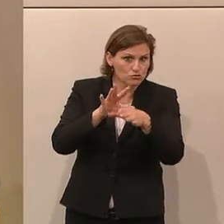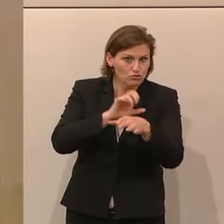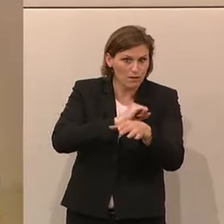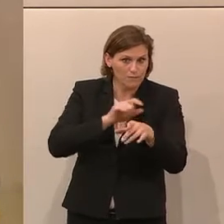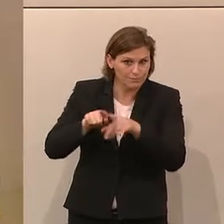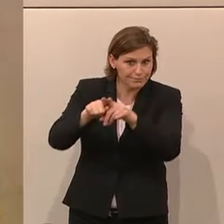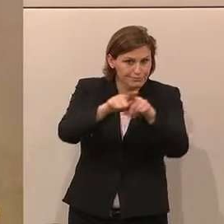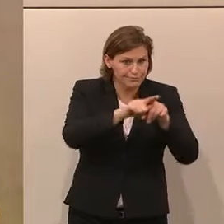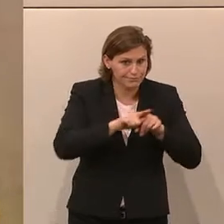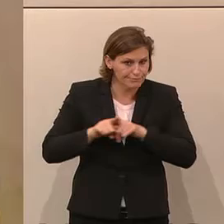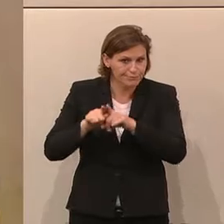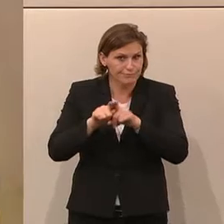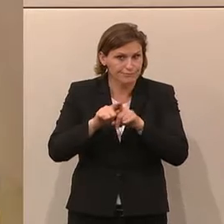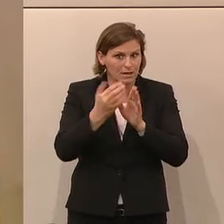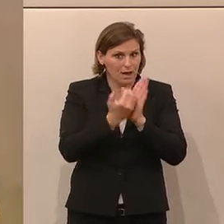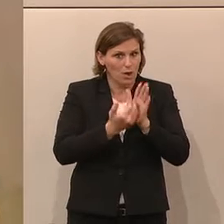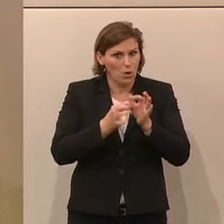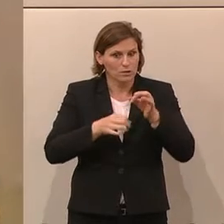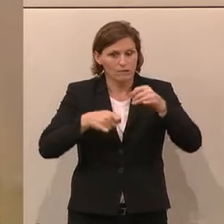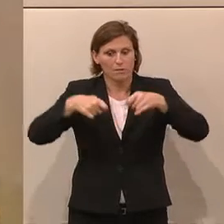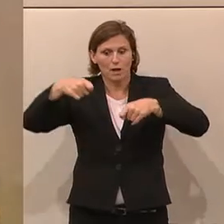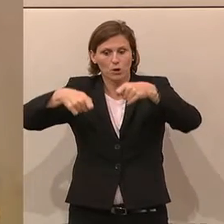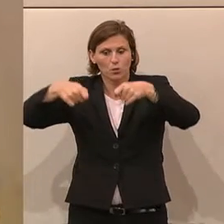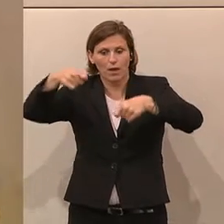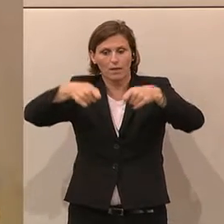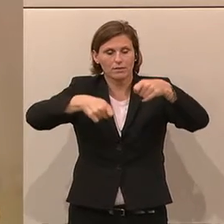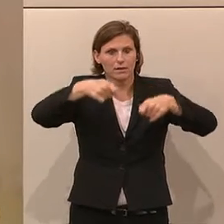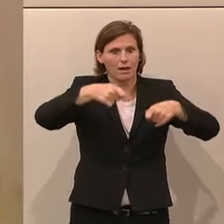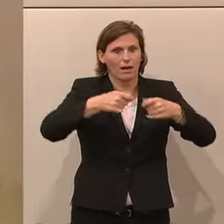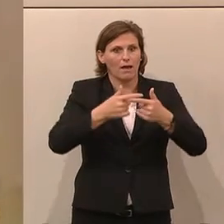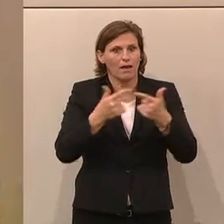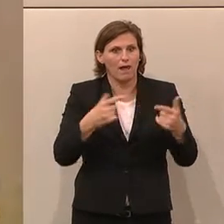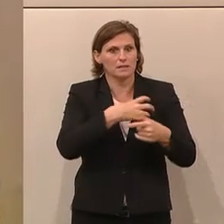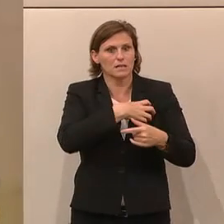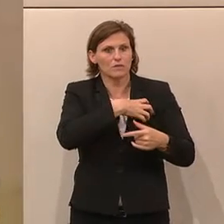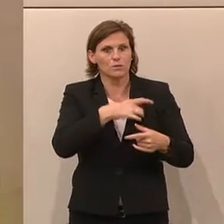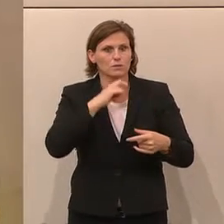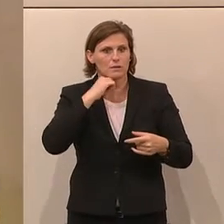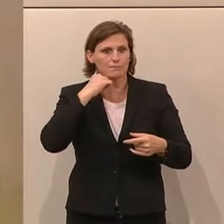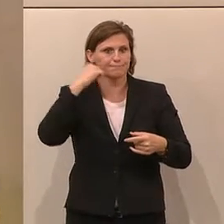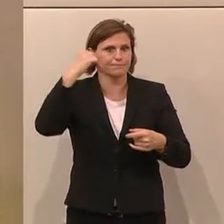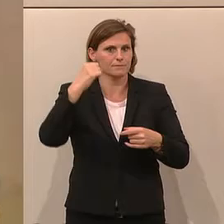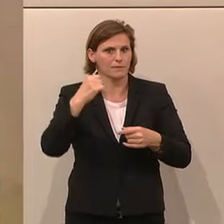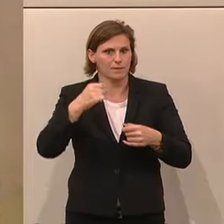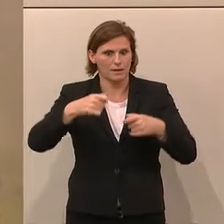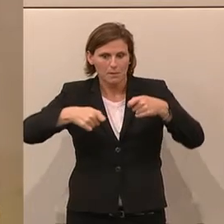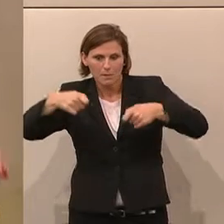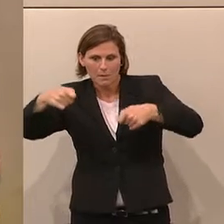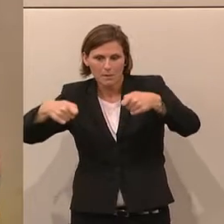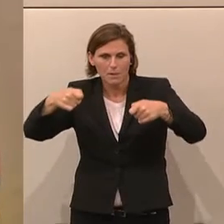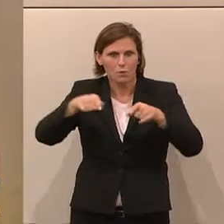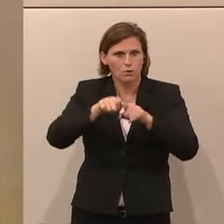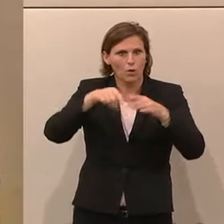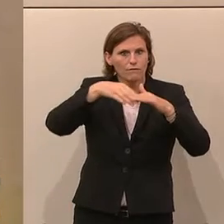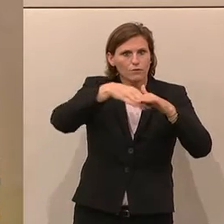zu erreichen? Oder ist er doch eine Marionette, die an den schwarzen Seilen der Landesfürsten hängt, die immer straffer gezogen werden? Und die